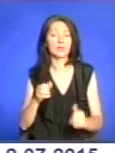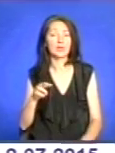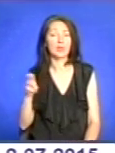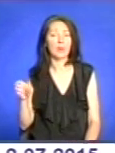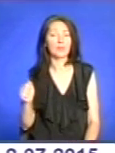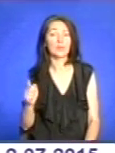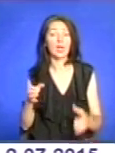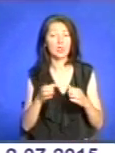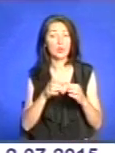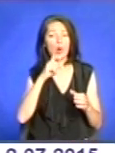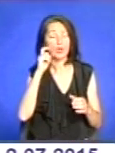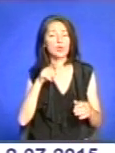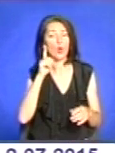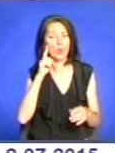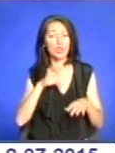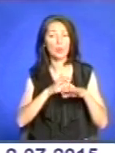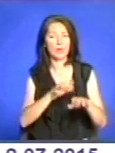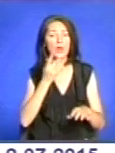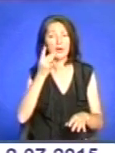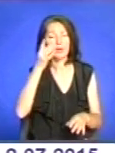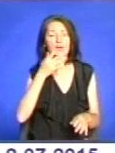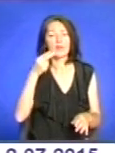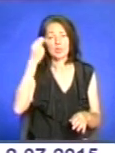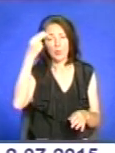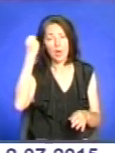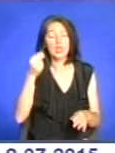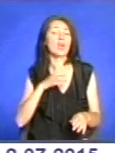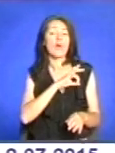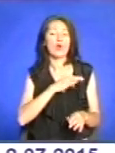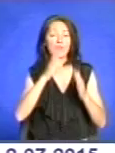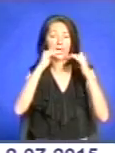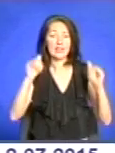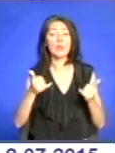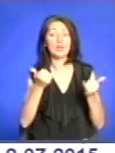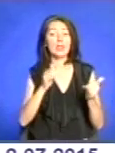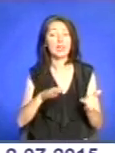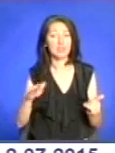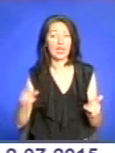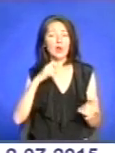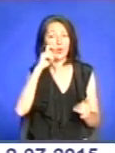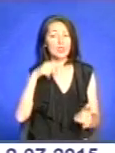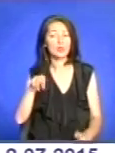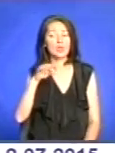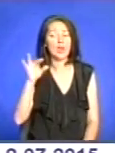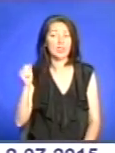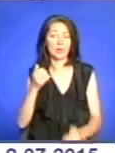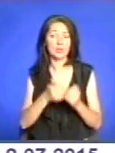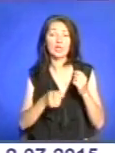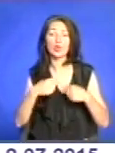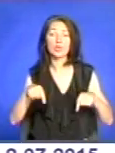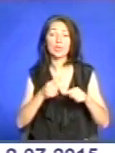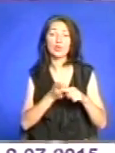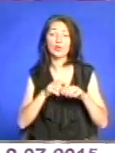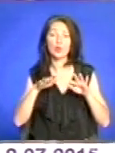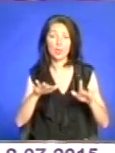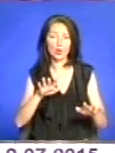Спілка української молоді провела в Іспанії виховний табір для дітей української діаспори. Серед організаторів цього заходу були і тернополяни.